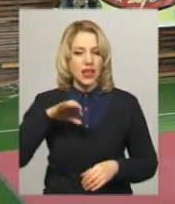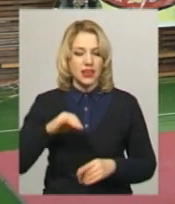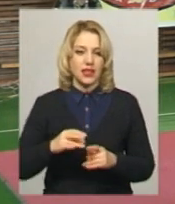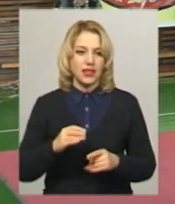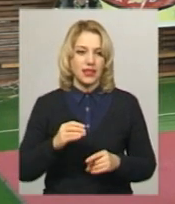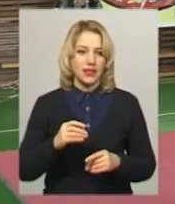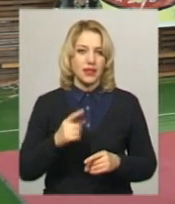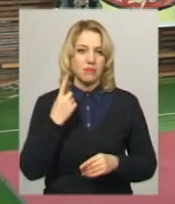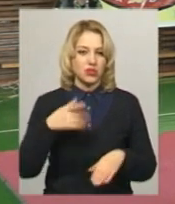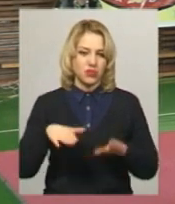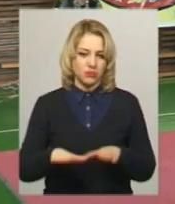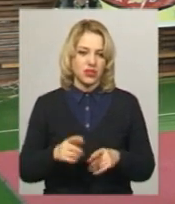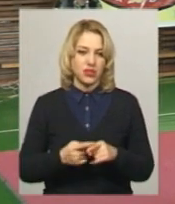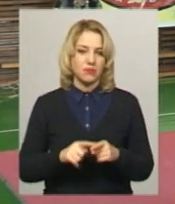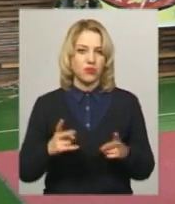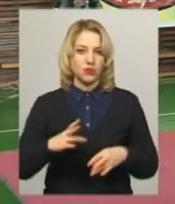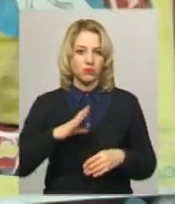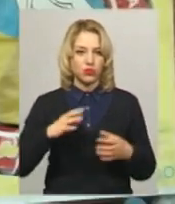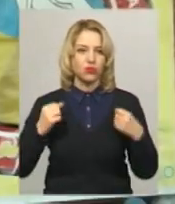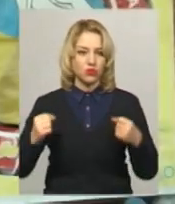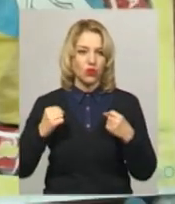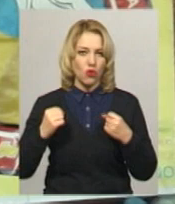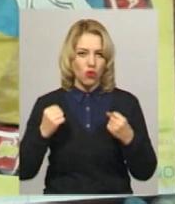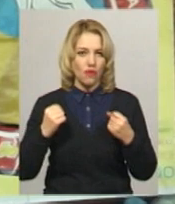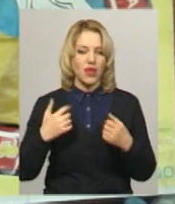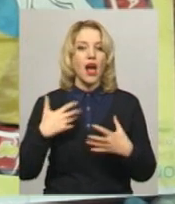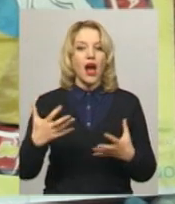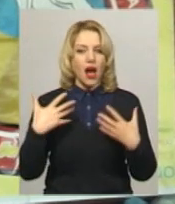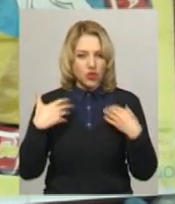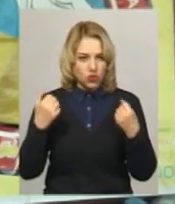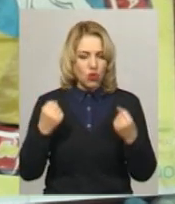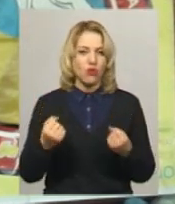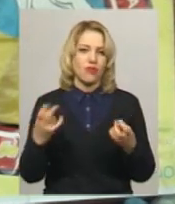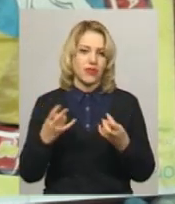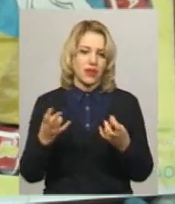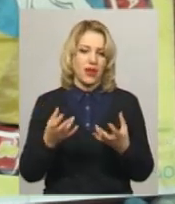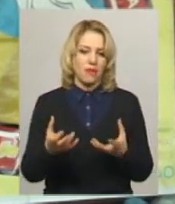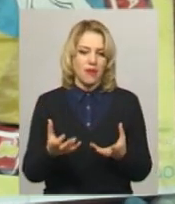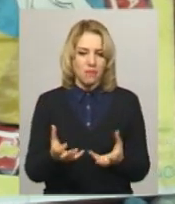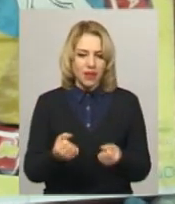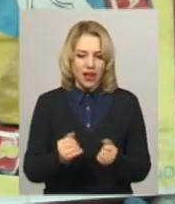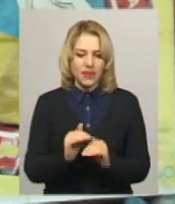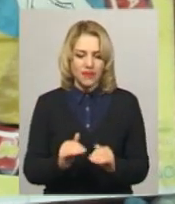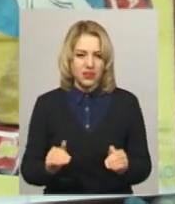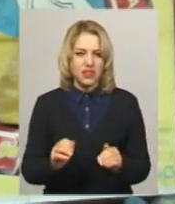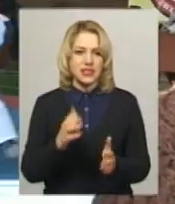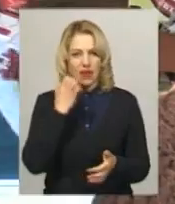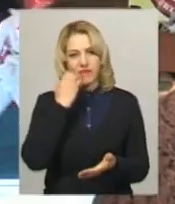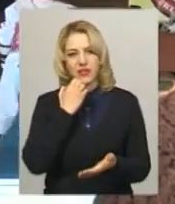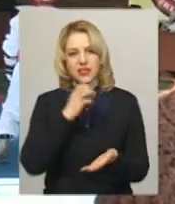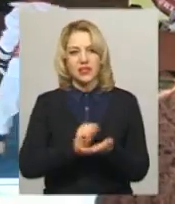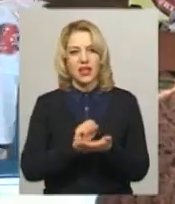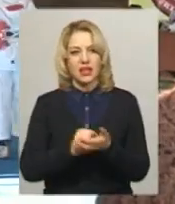першому місці все-таки повинно бути здоров'я, а здоров'я треба закладати в юному віці завдяки заняттям спорту.